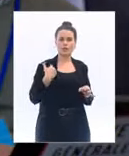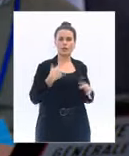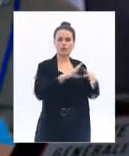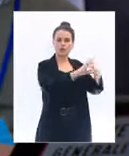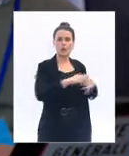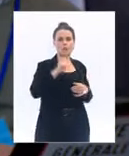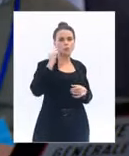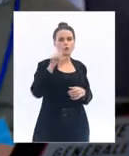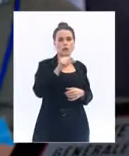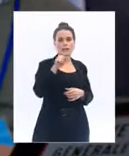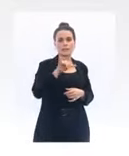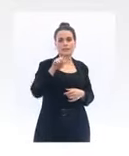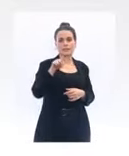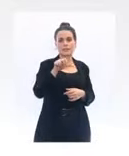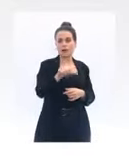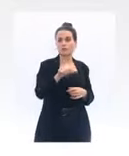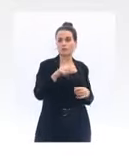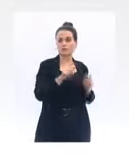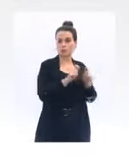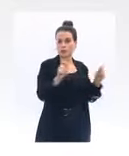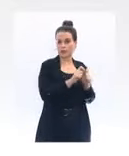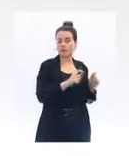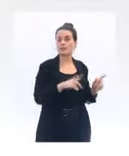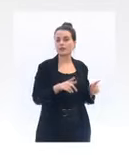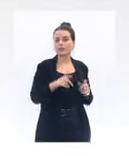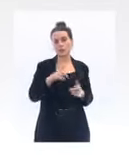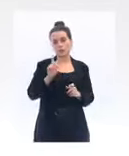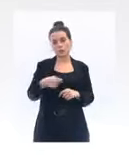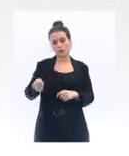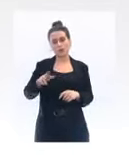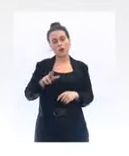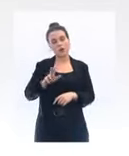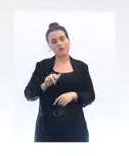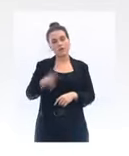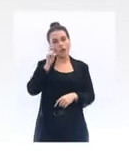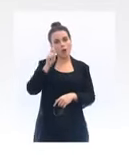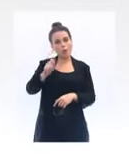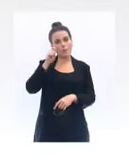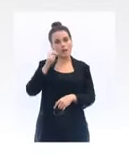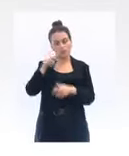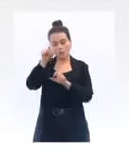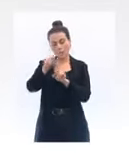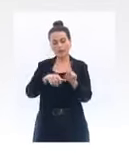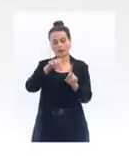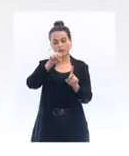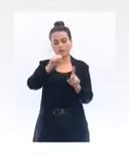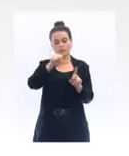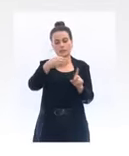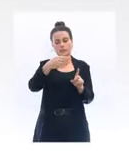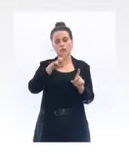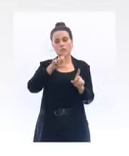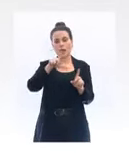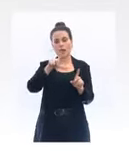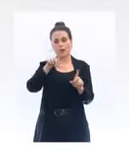Aziza, nous avons prévu un hommage à Samuel Paty, bien entendu. Cet hommage, évidemment, ces modalités